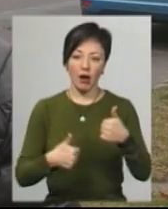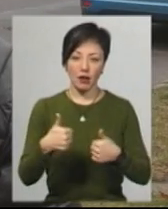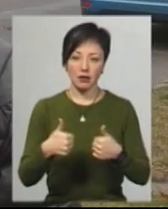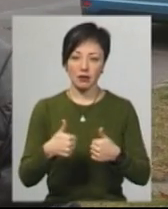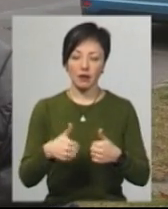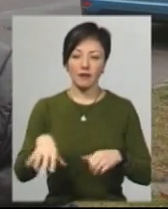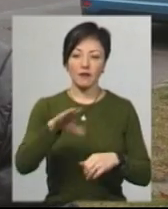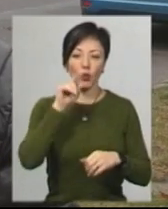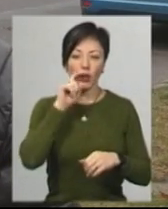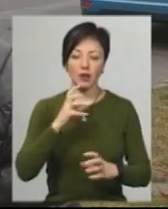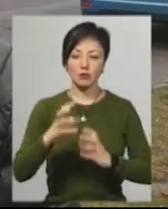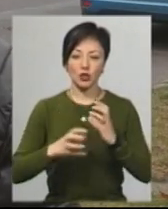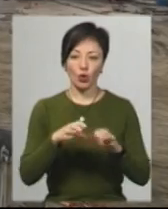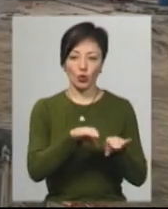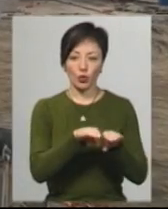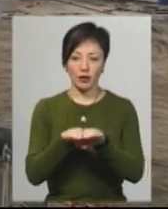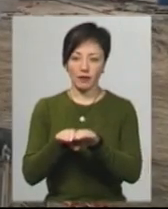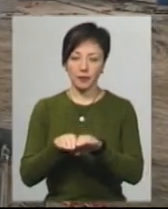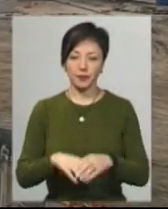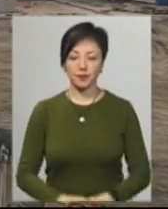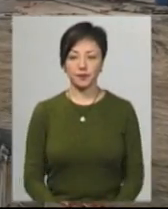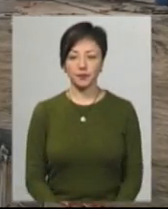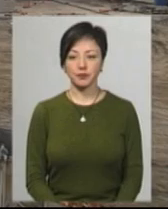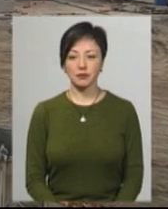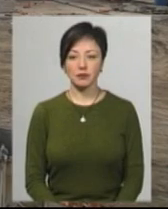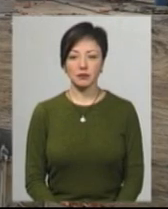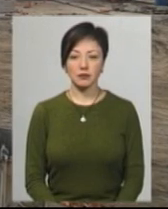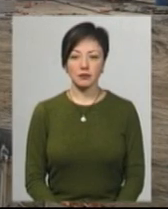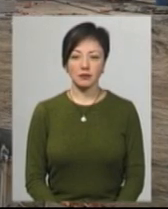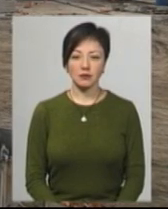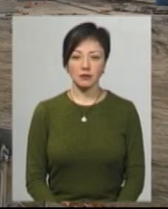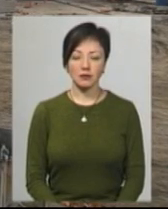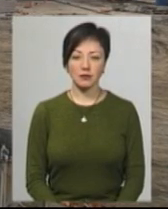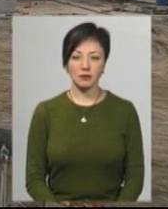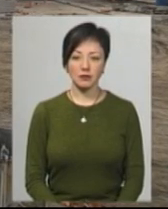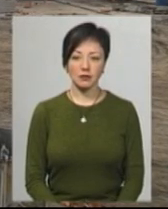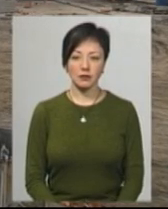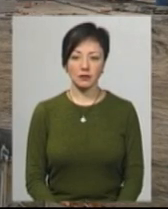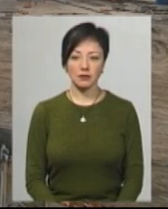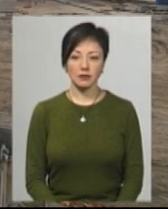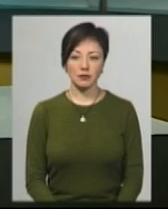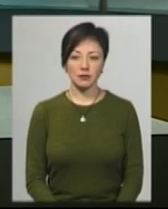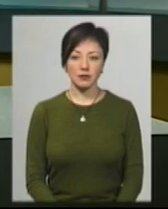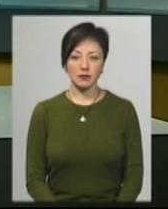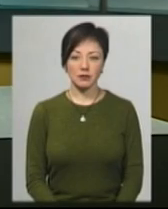всеукраїнського та міжнародного рівнів. Леся Боровець, Олександр Горішевський. Новини на Суспільному. Хмельницький.